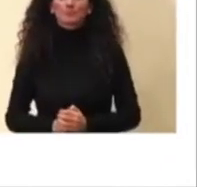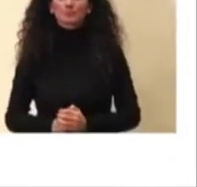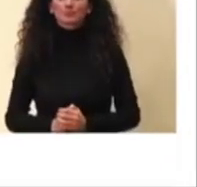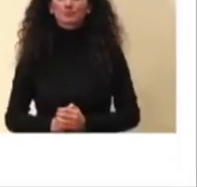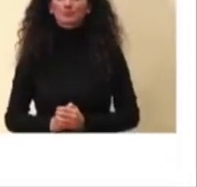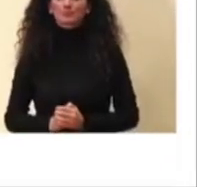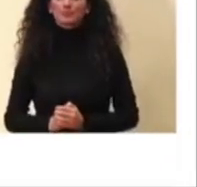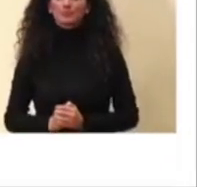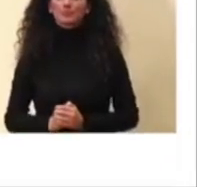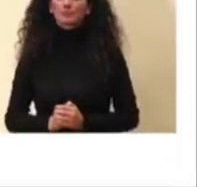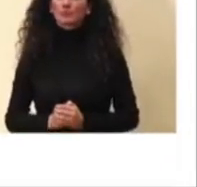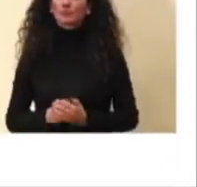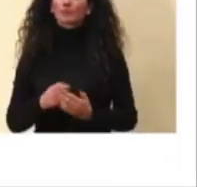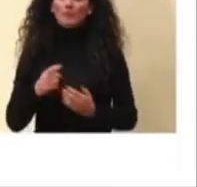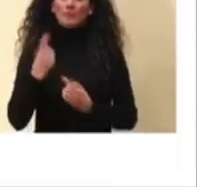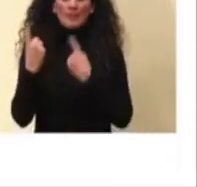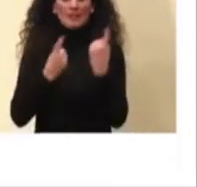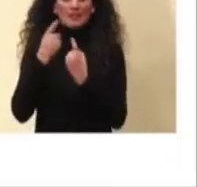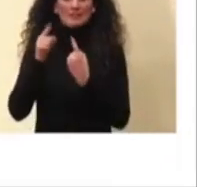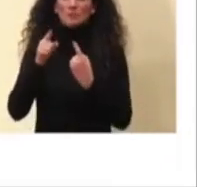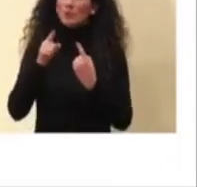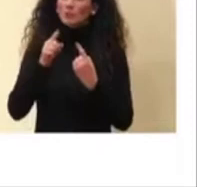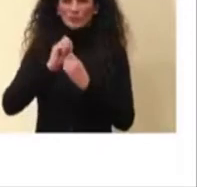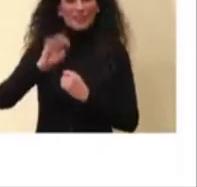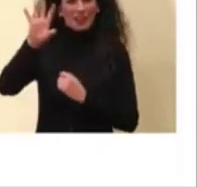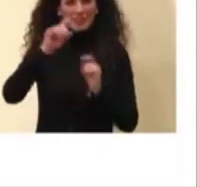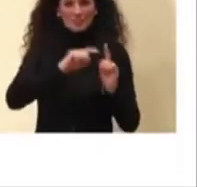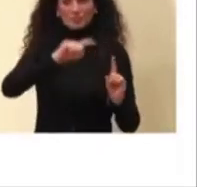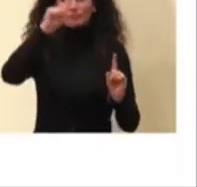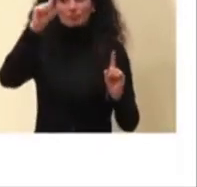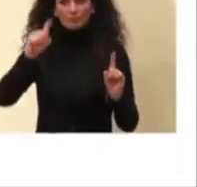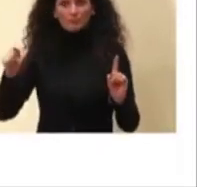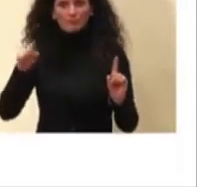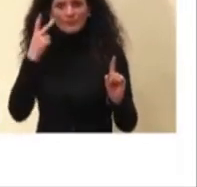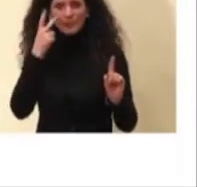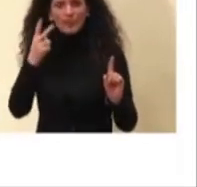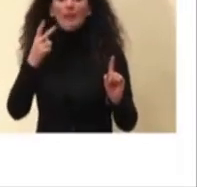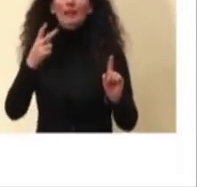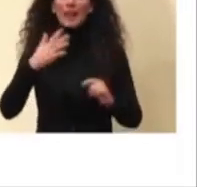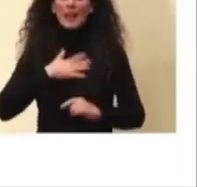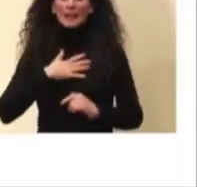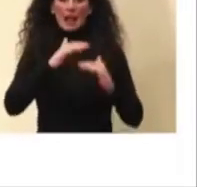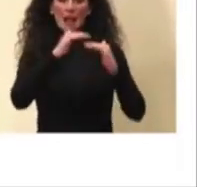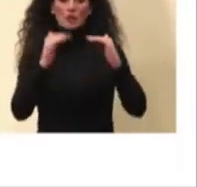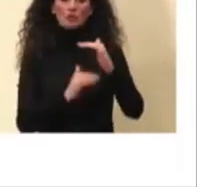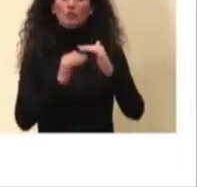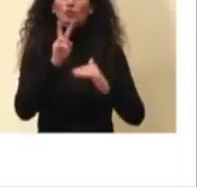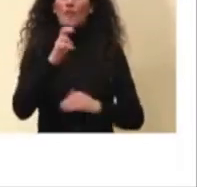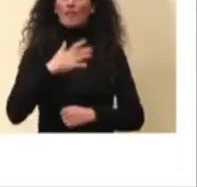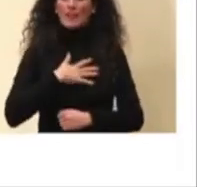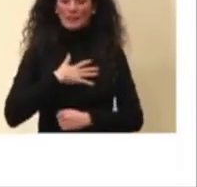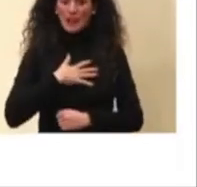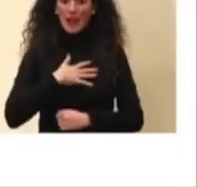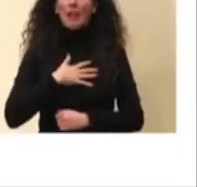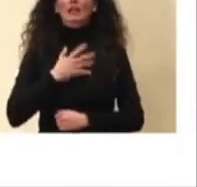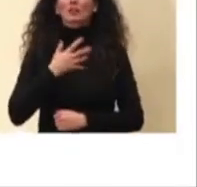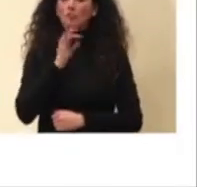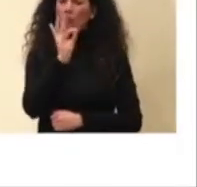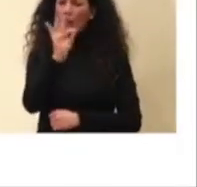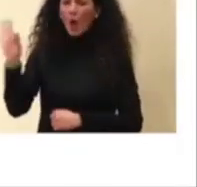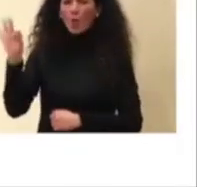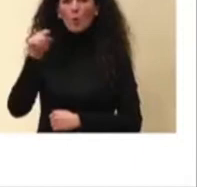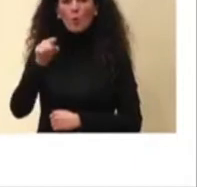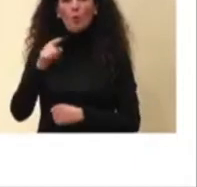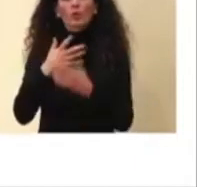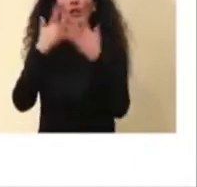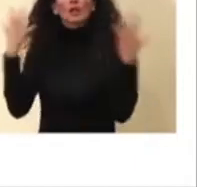si articola nelle diverse fasce di età sotto i 20 anni come si articola e come vedete ci sono alcuni indicatori che mostrano